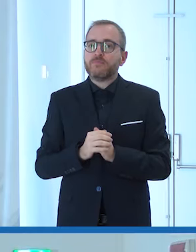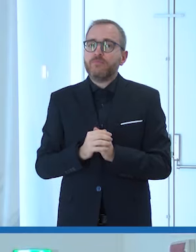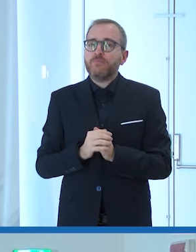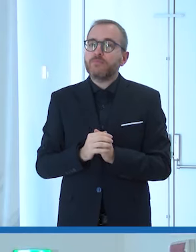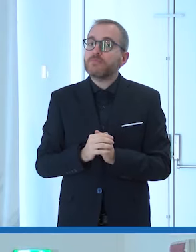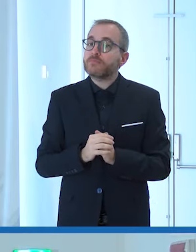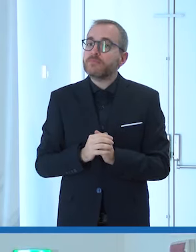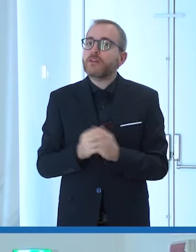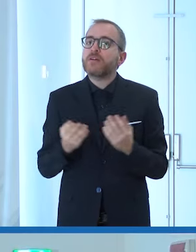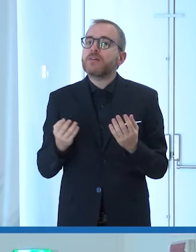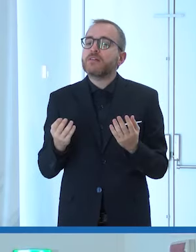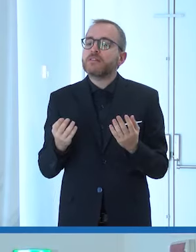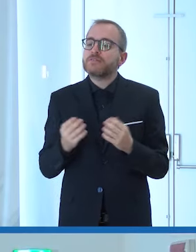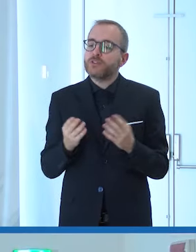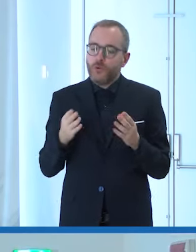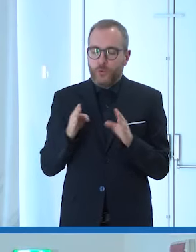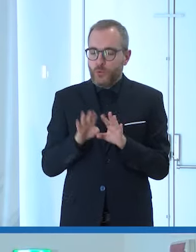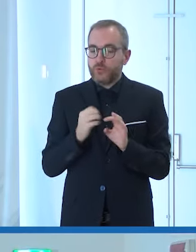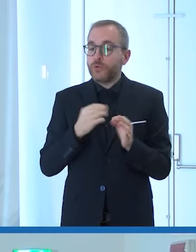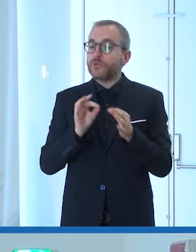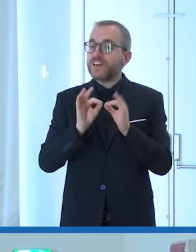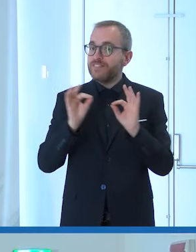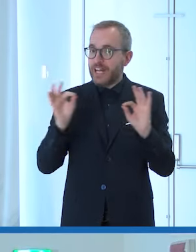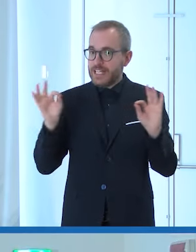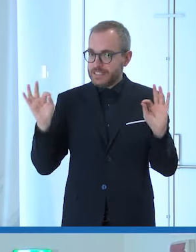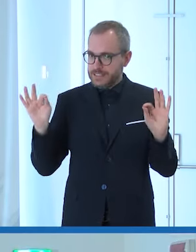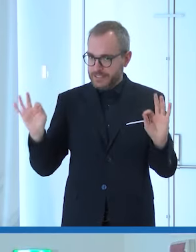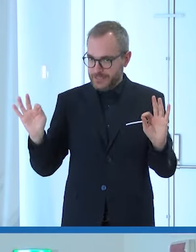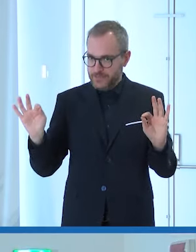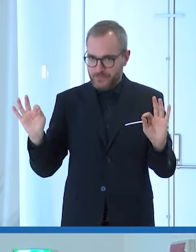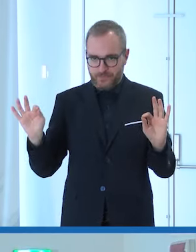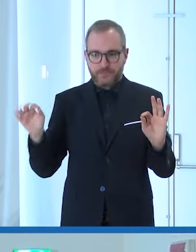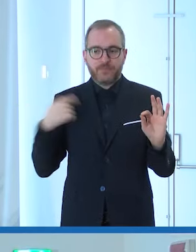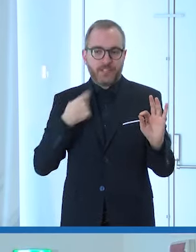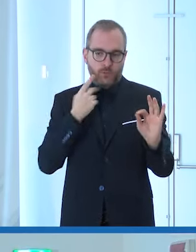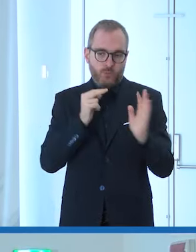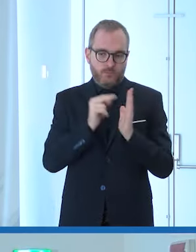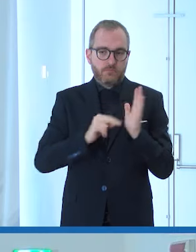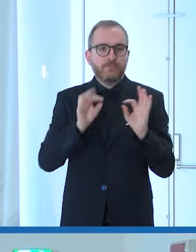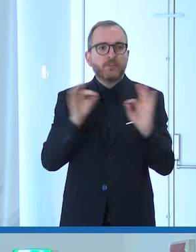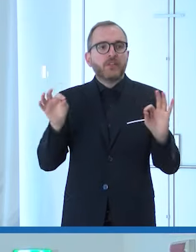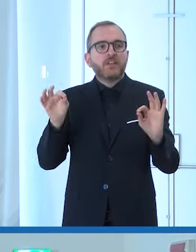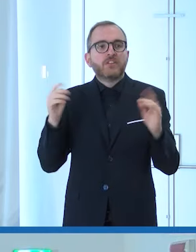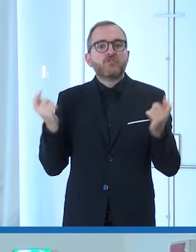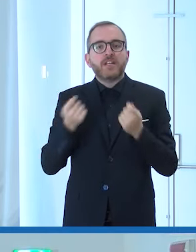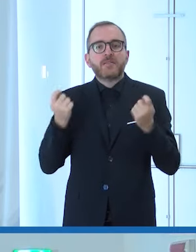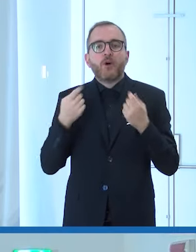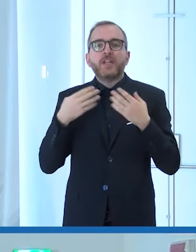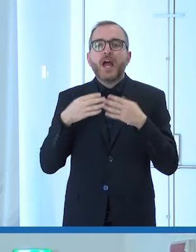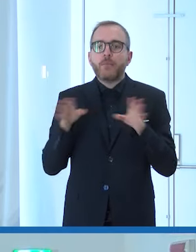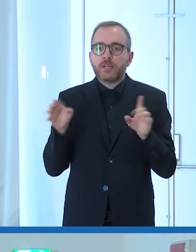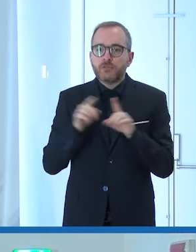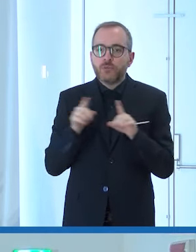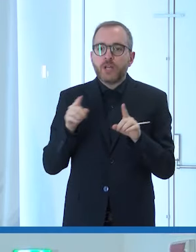e concludo con una frase che diceva che ho ascoltato da Stephen Hawking alla cerimonia di apertura di Londra